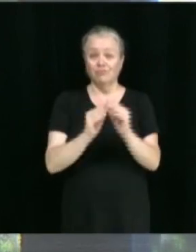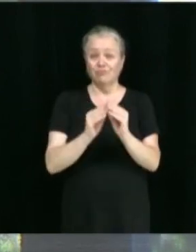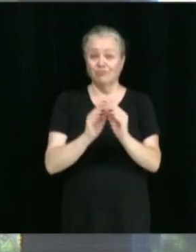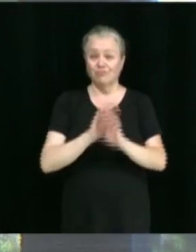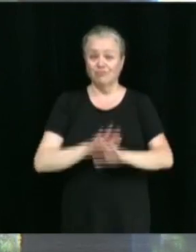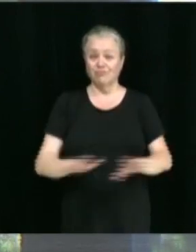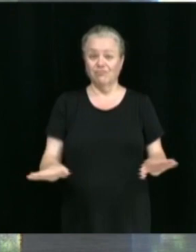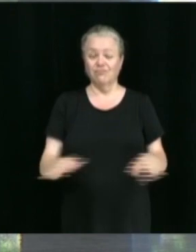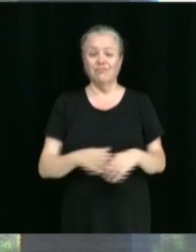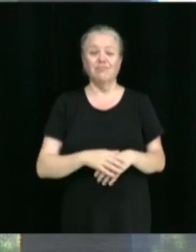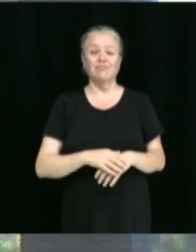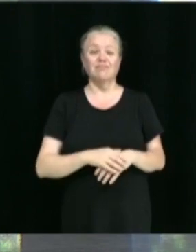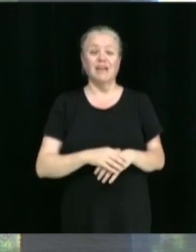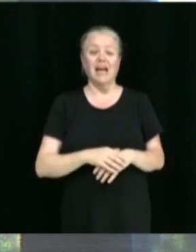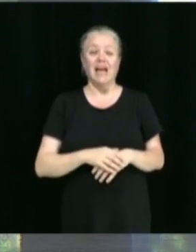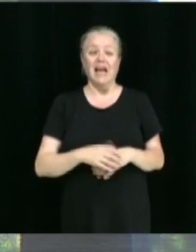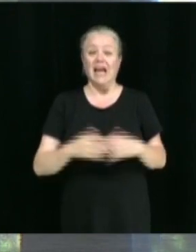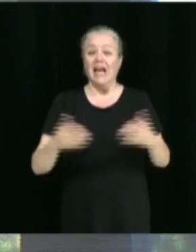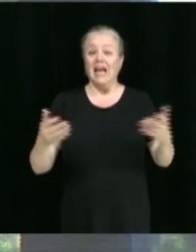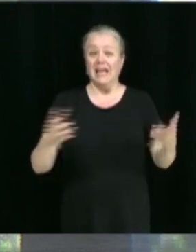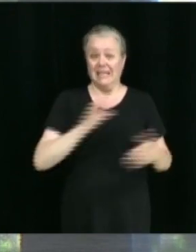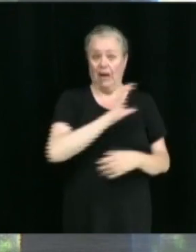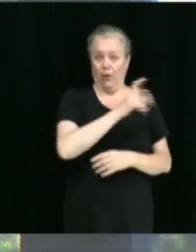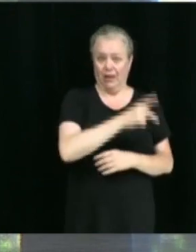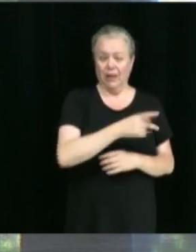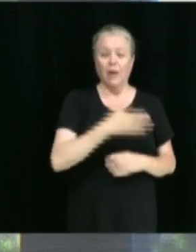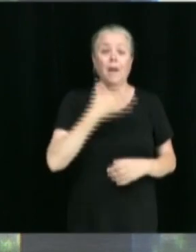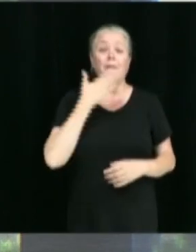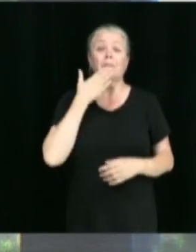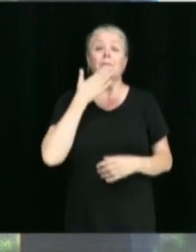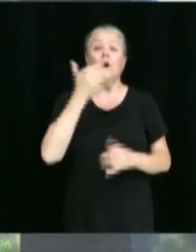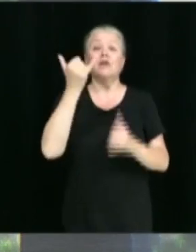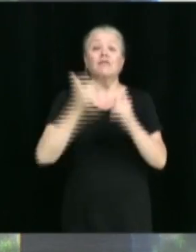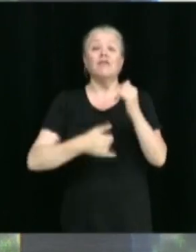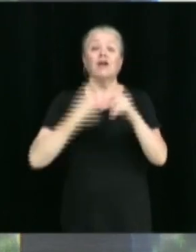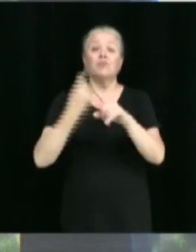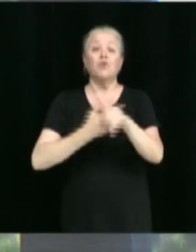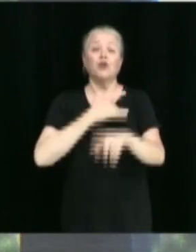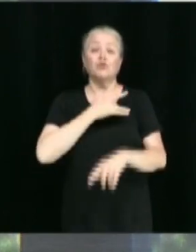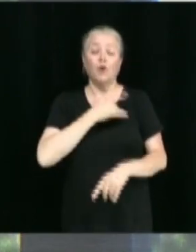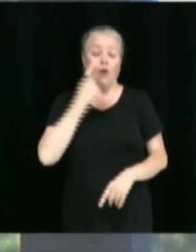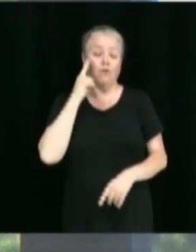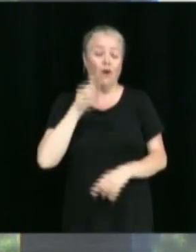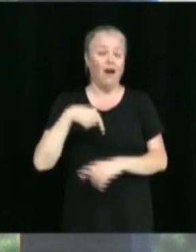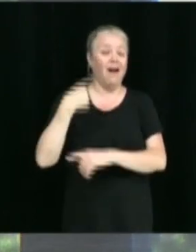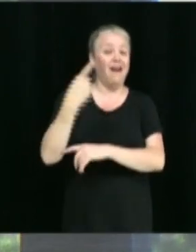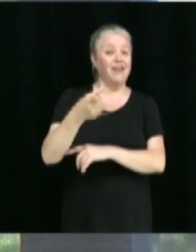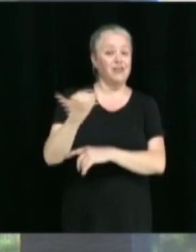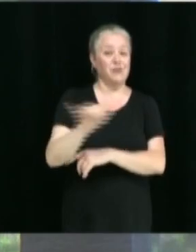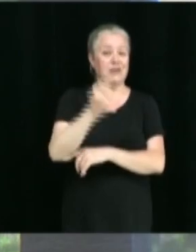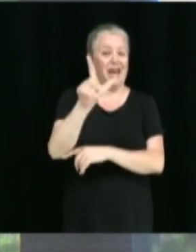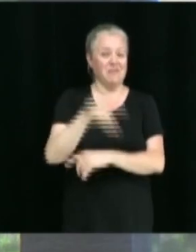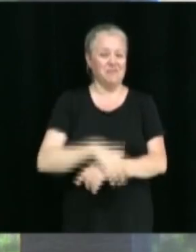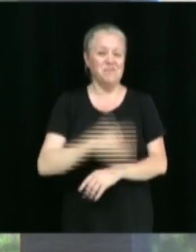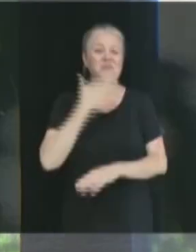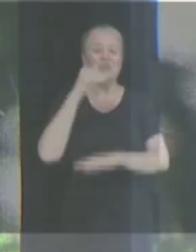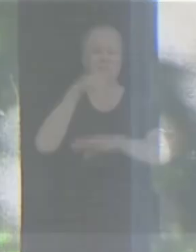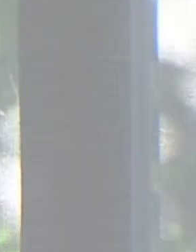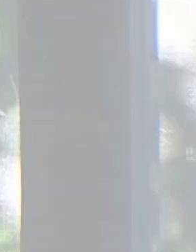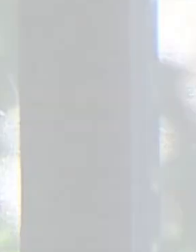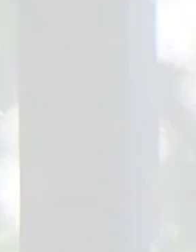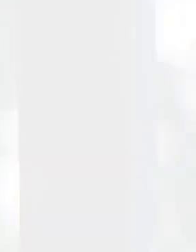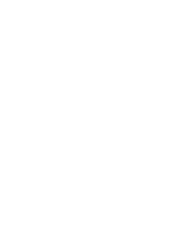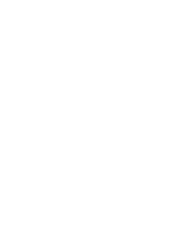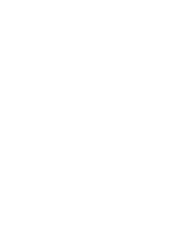Caroline, Patrick Pourlin. Alors, bonne fin de mois de juin à tous, puis on se retrouve au mois de juillet. Bonne soirée tout le monde.